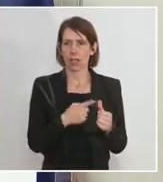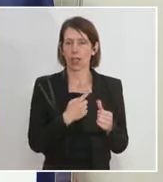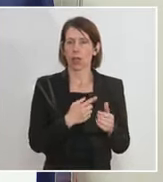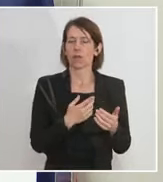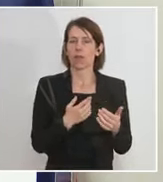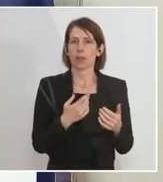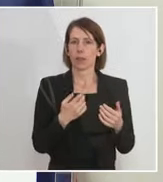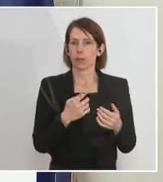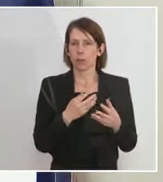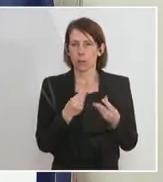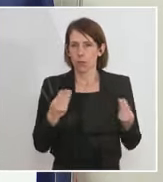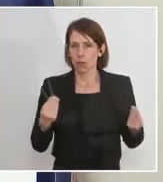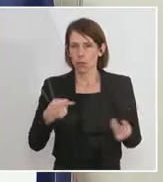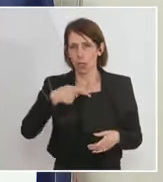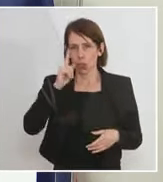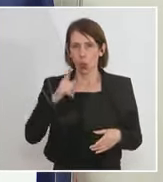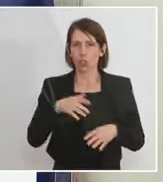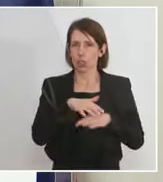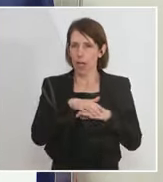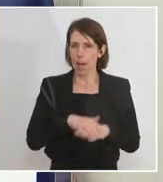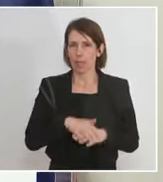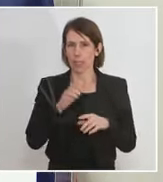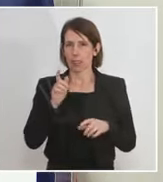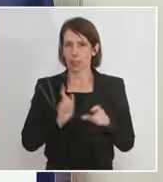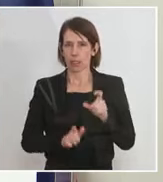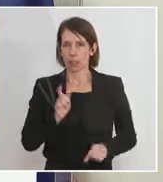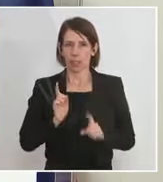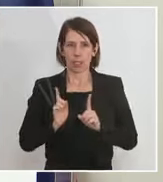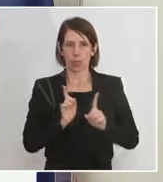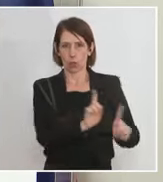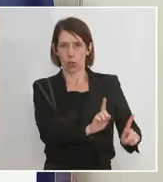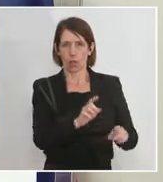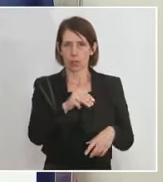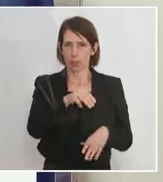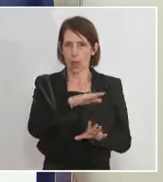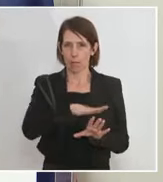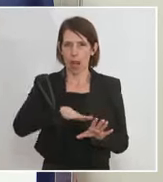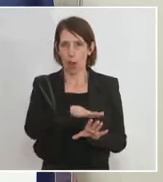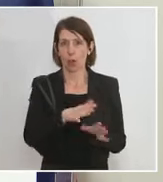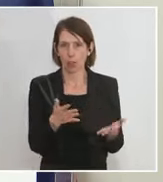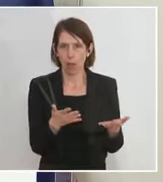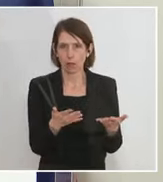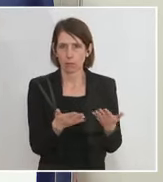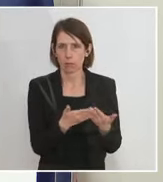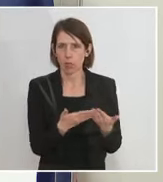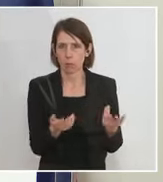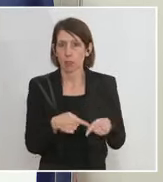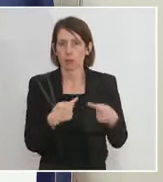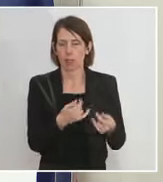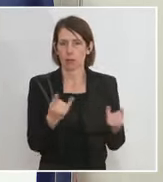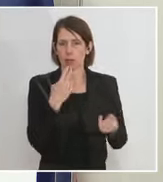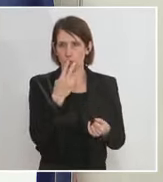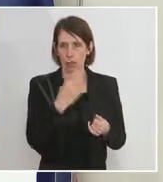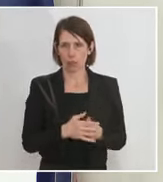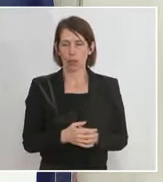wenn auf einmal unzählige Deutsche, Briten und andere gleichzeitig nach Mallorca reisen? Und insofern ist das, glaube